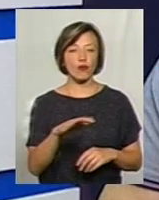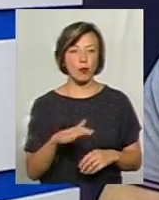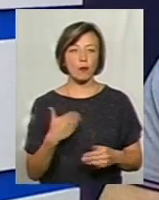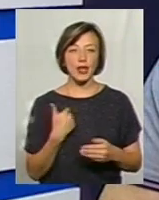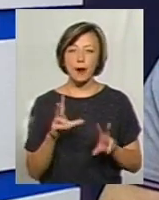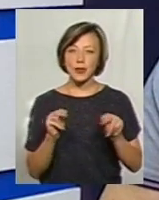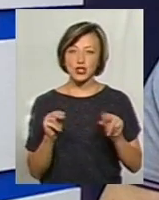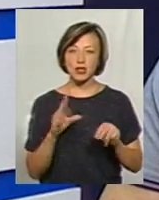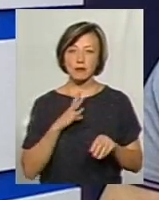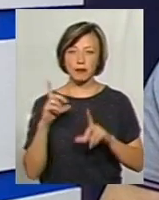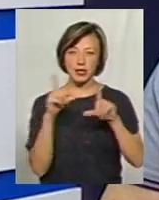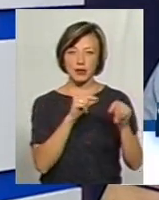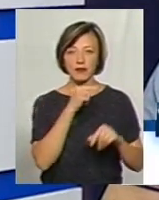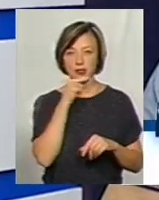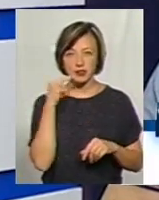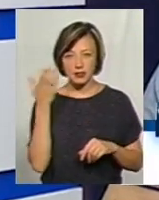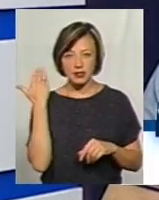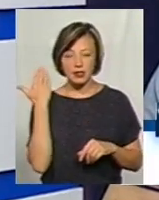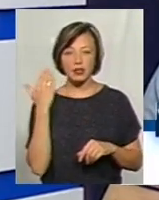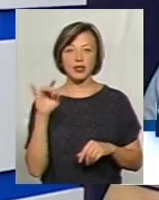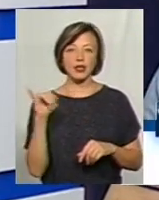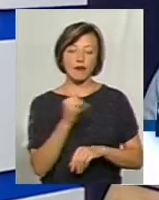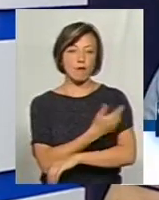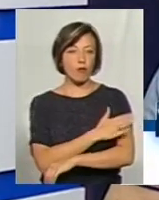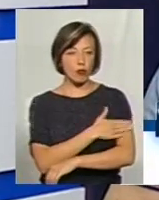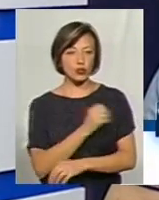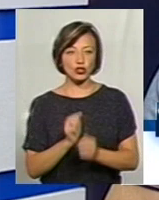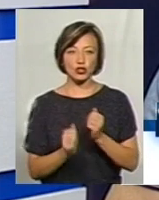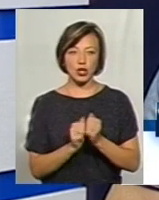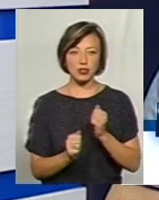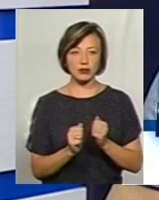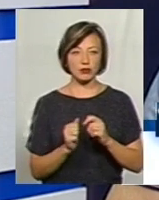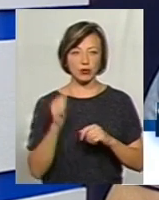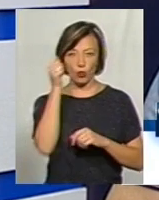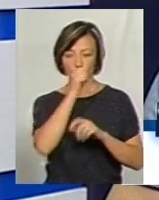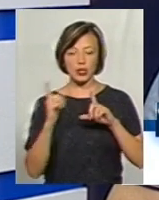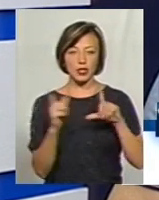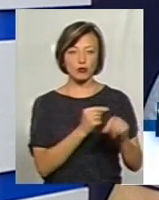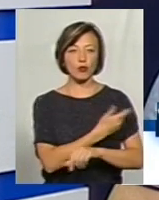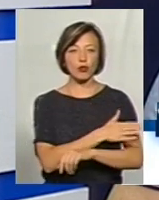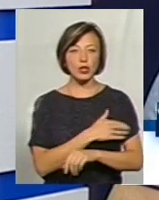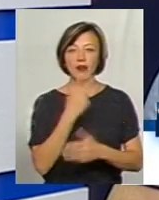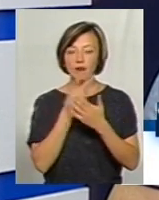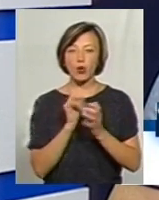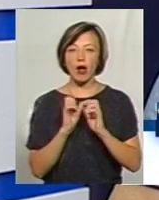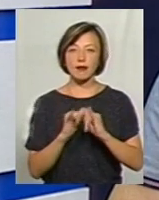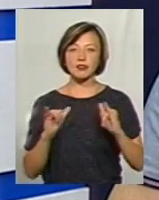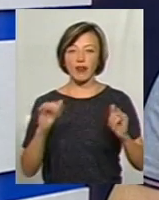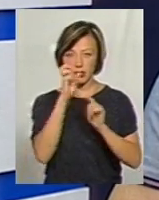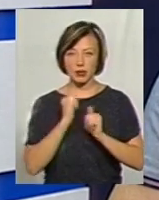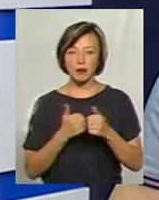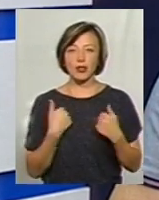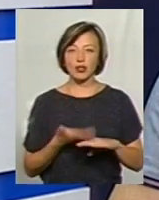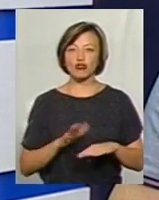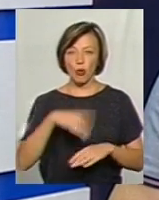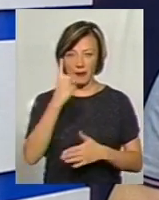Мене посчастливилось бути і в Росії в своє время, і в Польщі. Я дуже часто, я кожен год їжу в Польщу, я їжу, як розвивається ця країна. І мені дуже